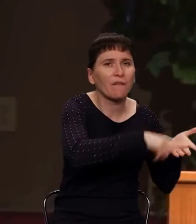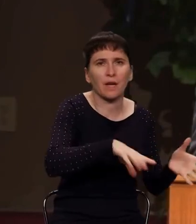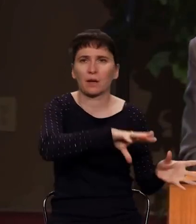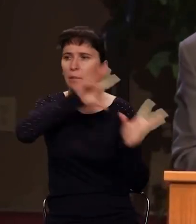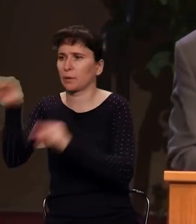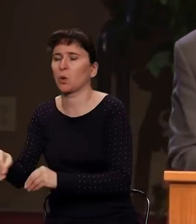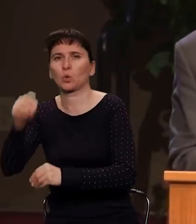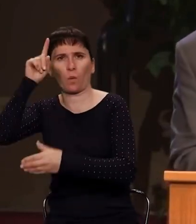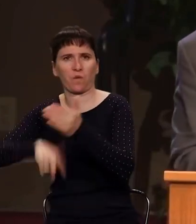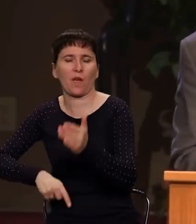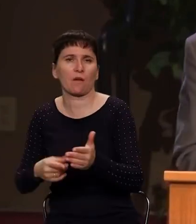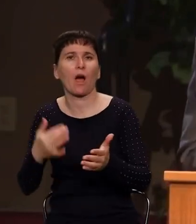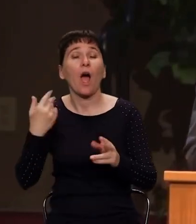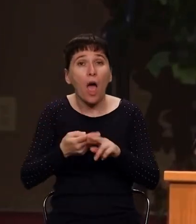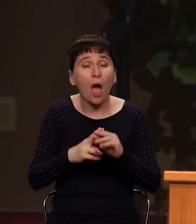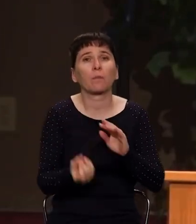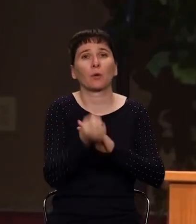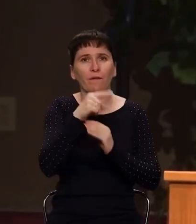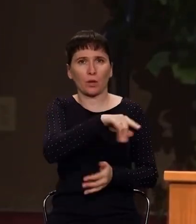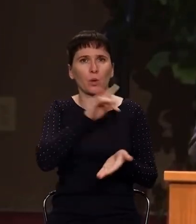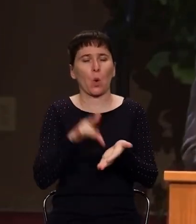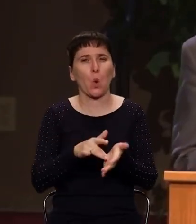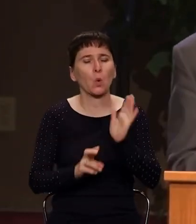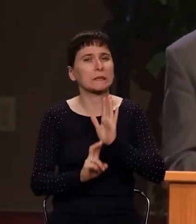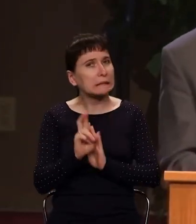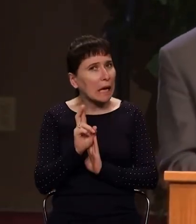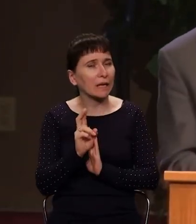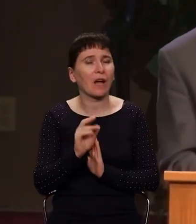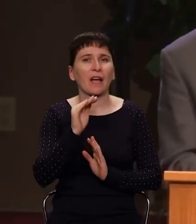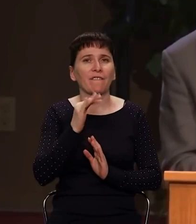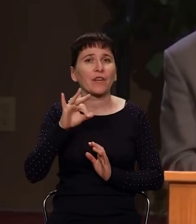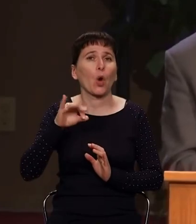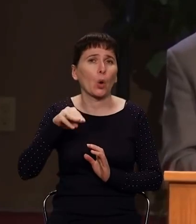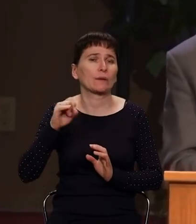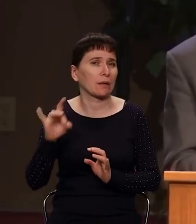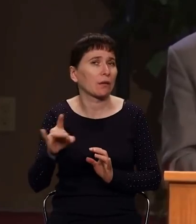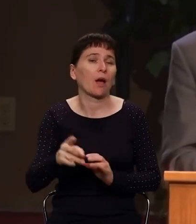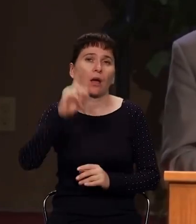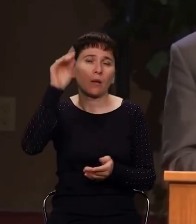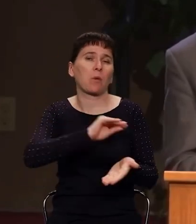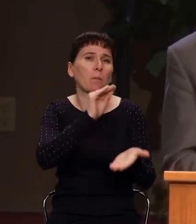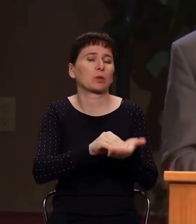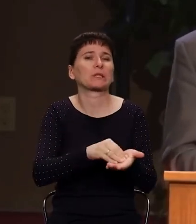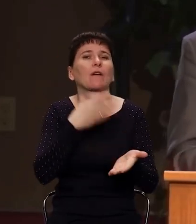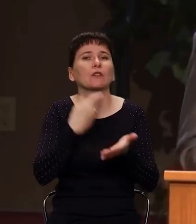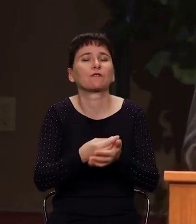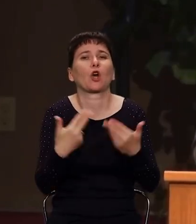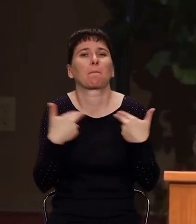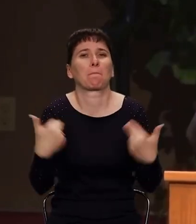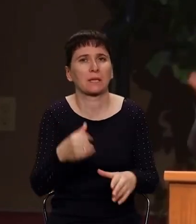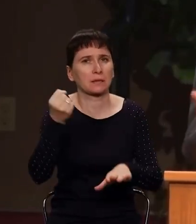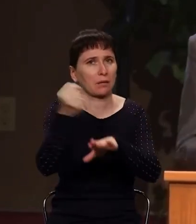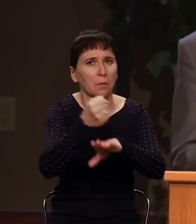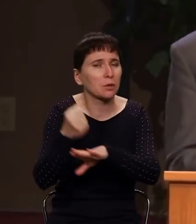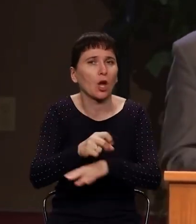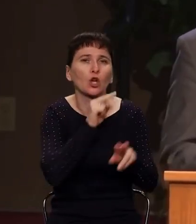зародилась церковь. В этой церкви, как и во всех других церквях, Бог поставляет своих служителей. Для чего? Для того,